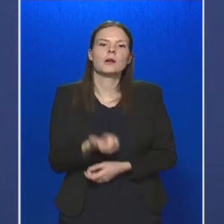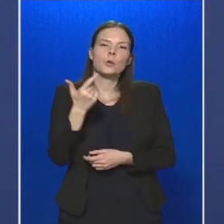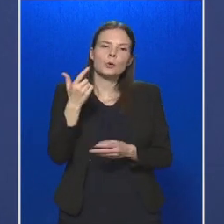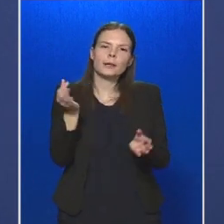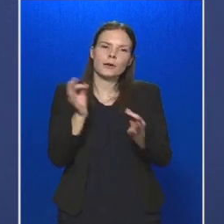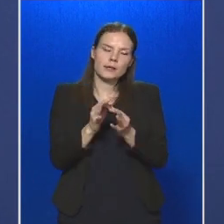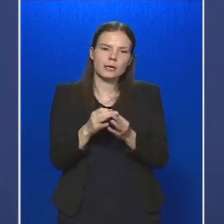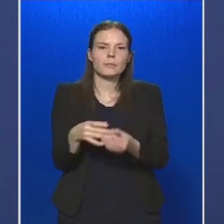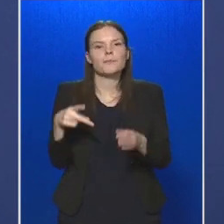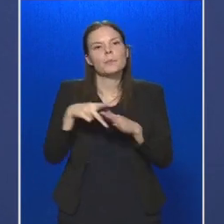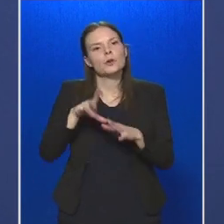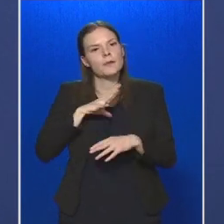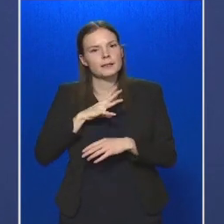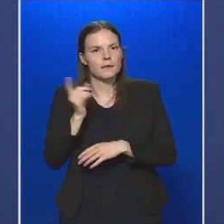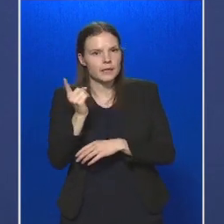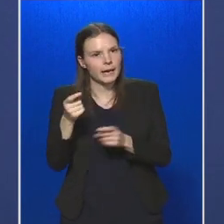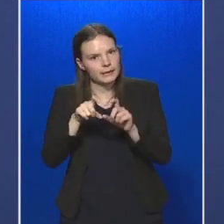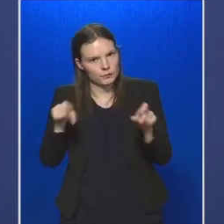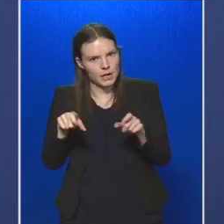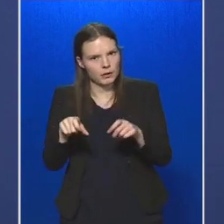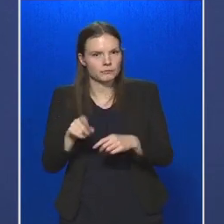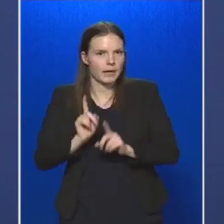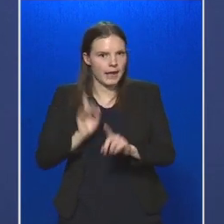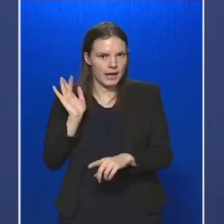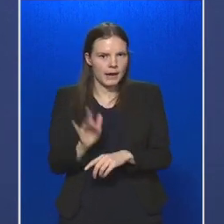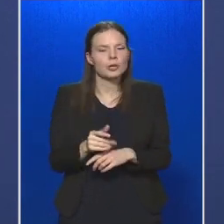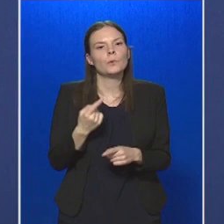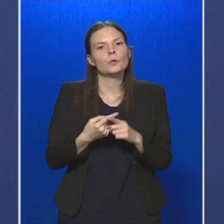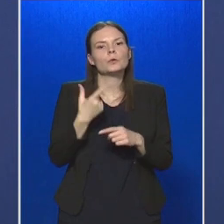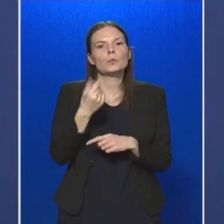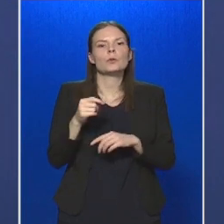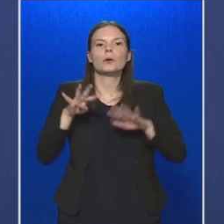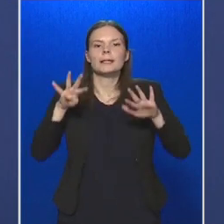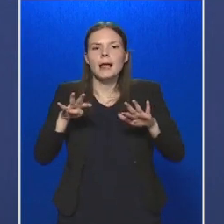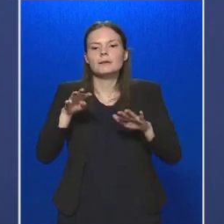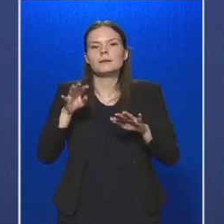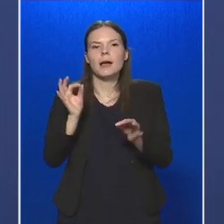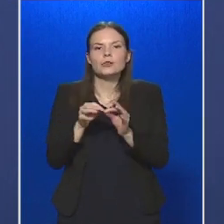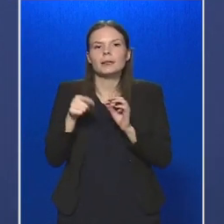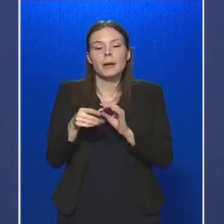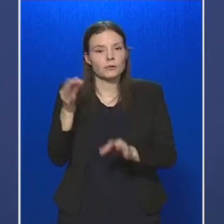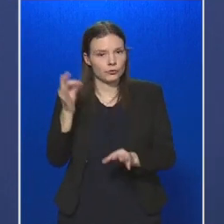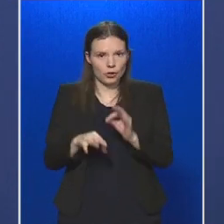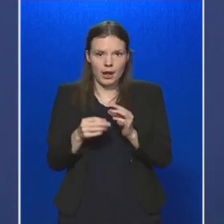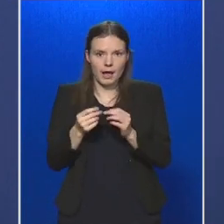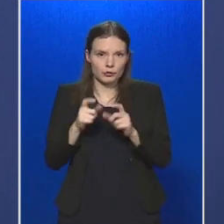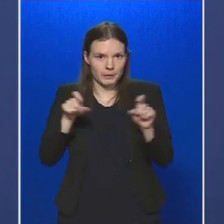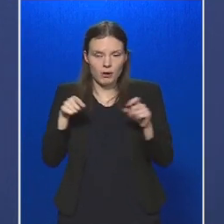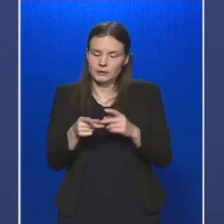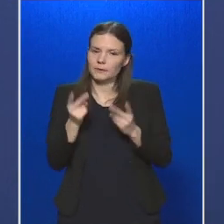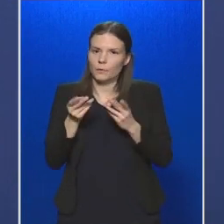közveszélye fenyegetés miatt, és ami nagyon fontos, 29 esetben csalás miatt indítottunk büntetőjárást.